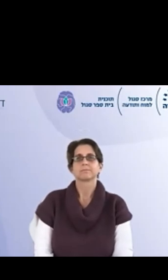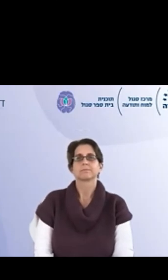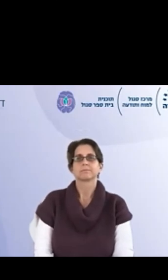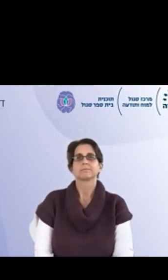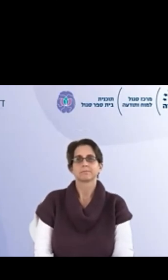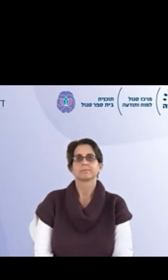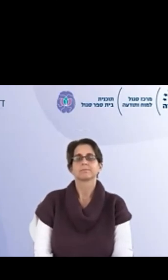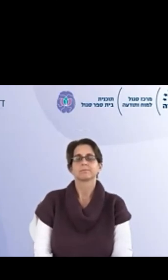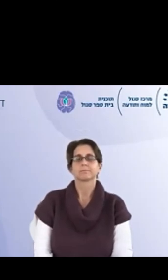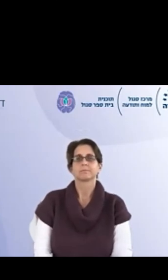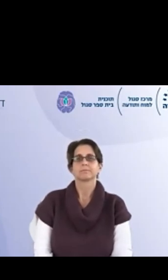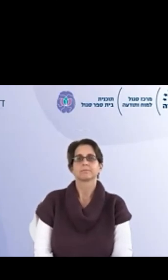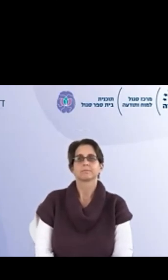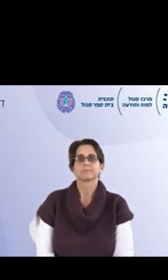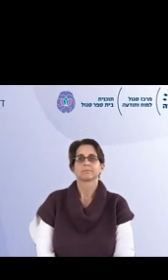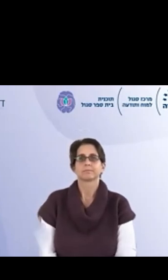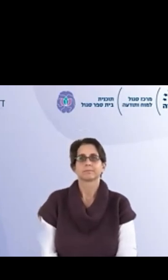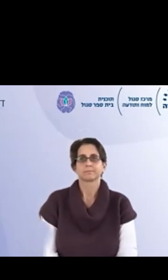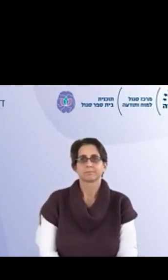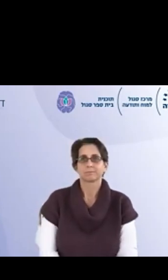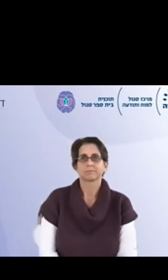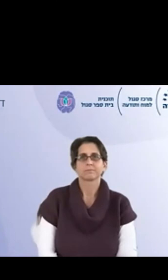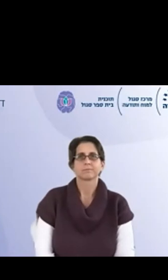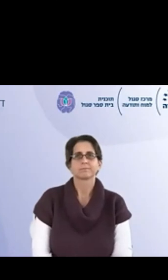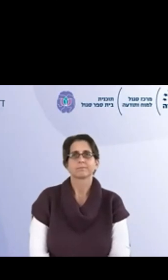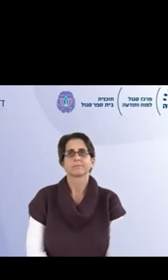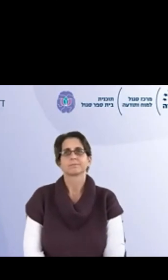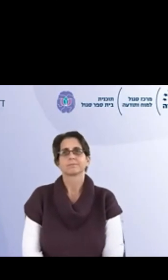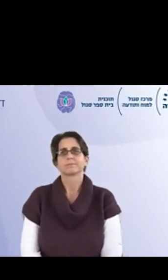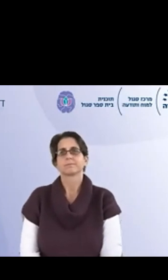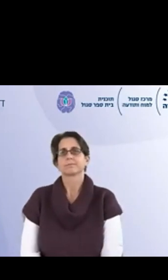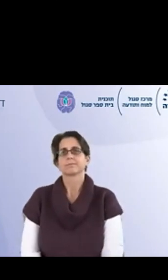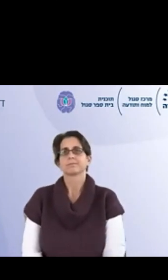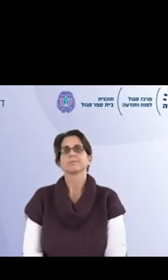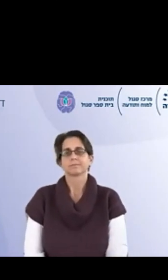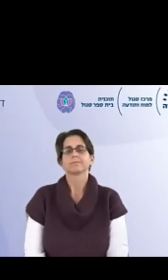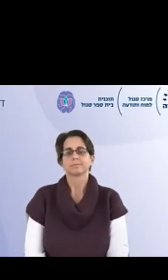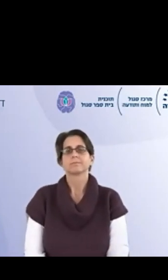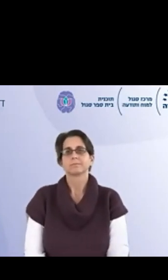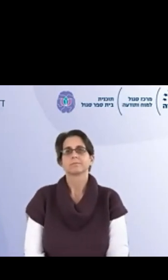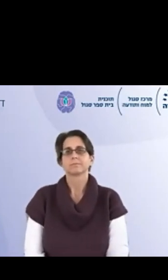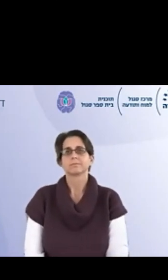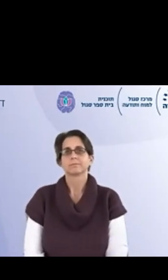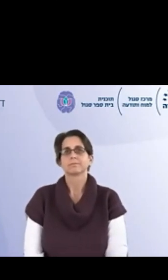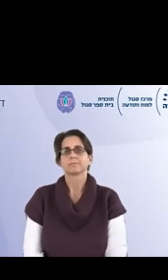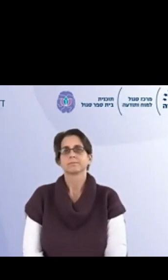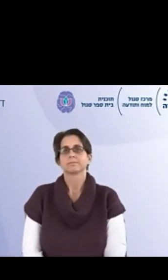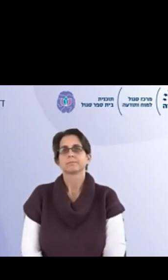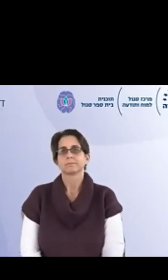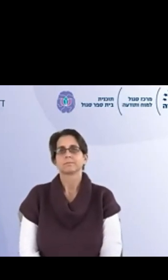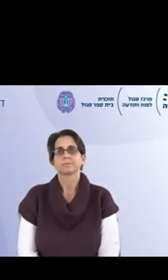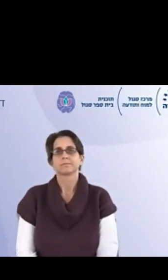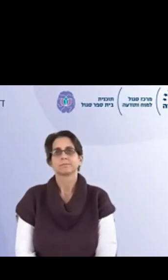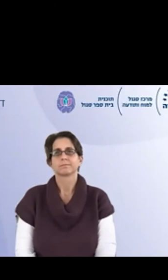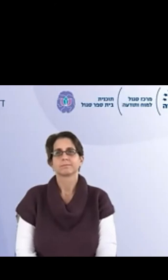להגיד משהו אחר, אלא פשוט אנחנו מבינות שאולי אמרנו, לא שאמרנו, אולי בפעולות שלנו, אולי שזה כבר איזשהו מושג שכבר